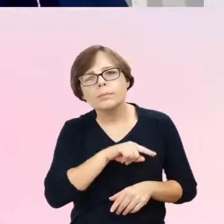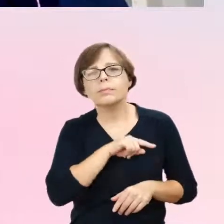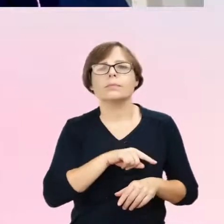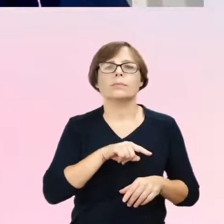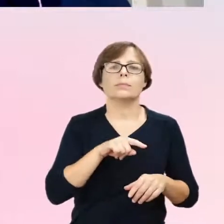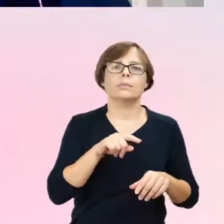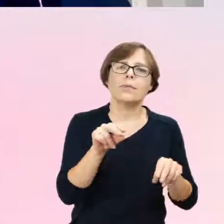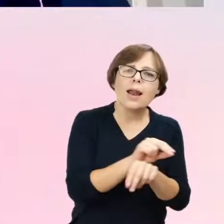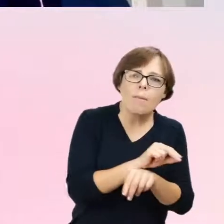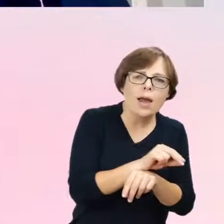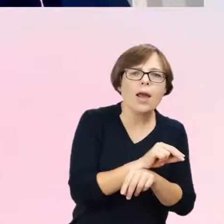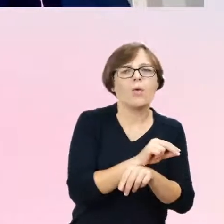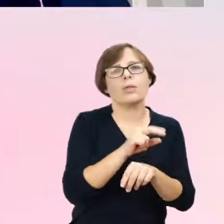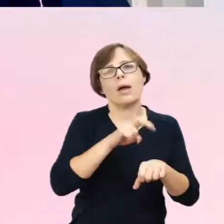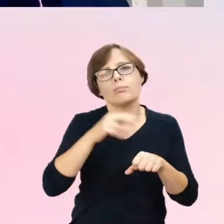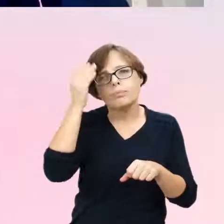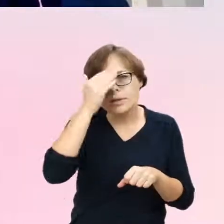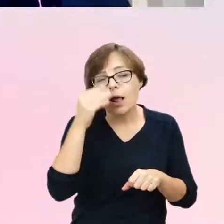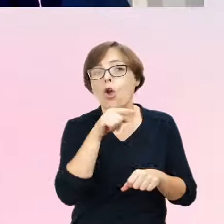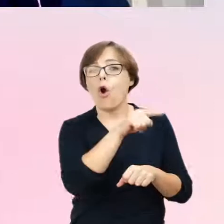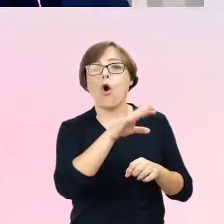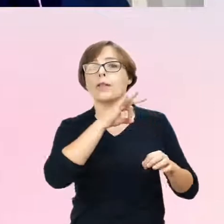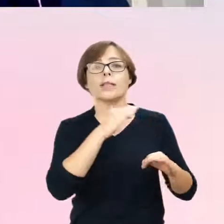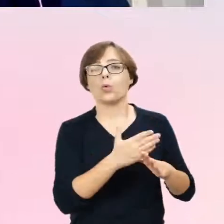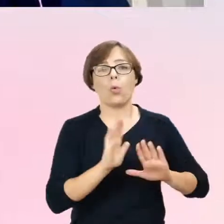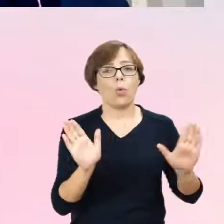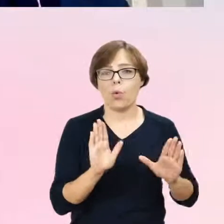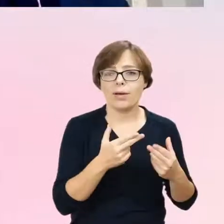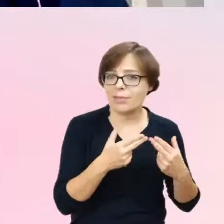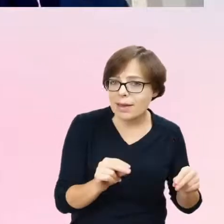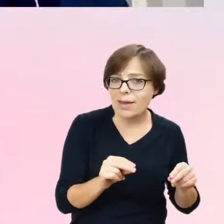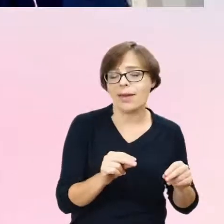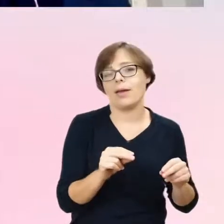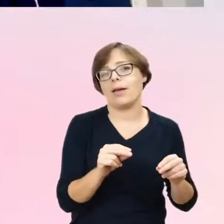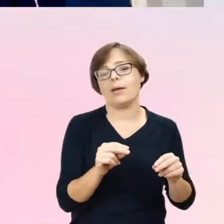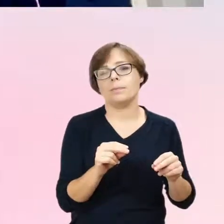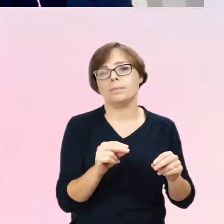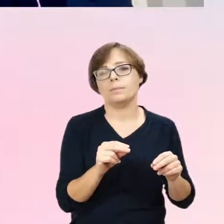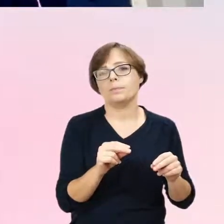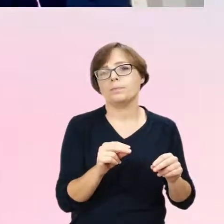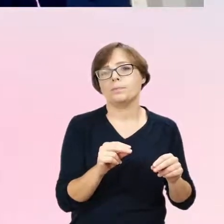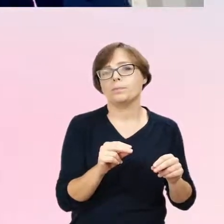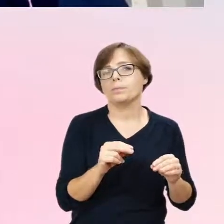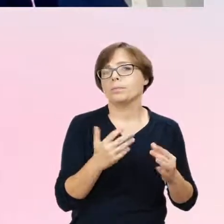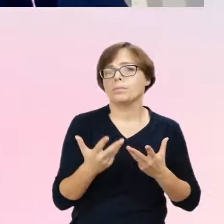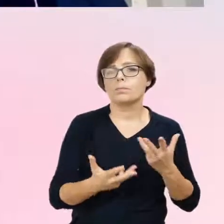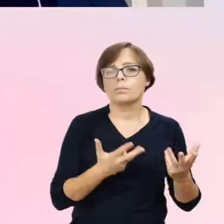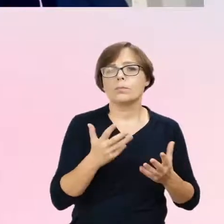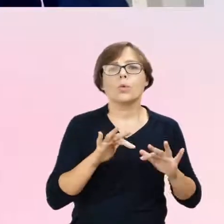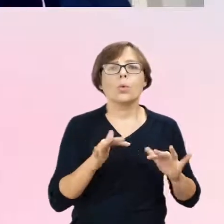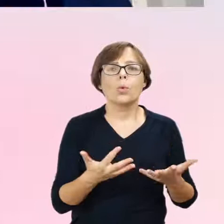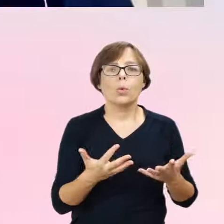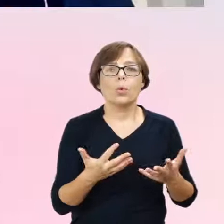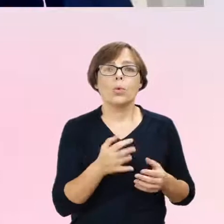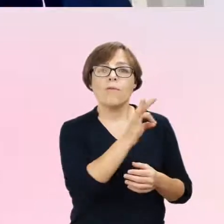którzy nie są seksuologami, czy nie jest to jakby ich obszar